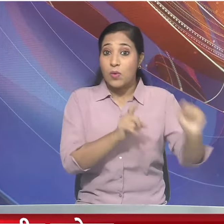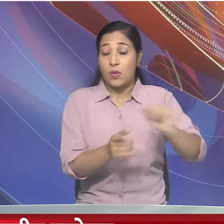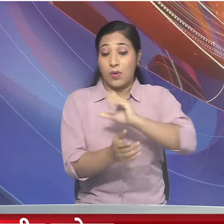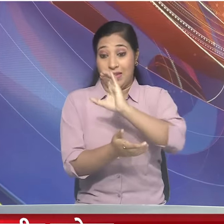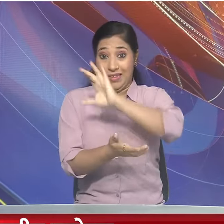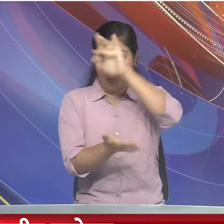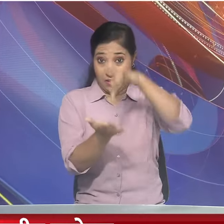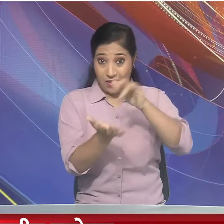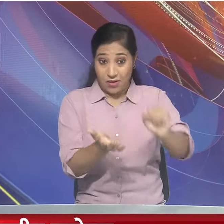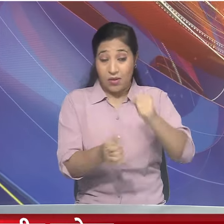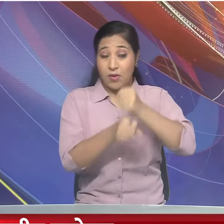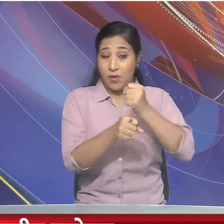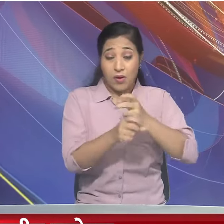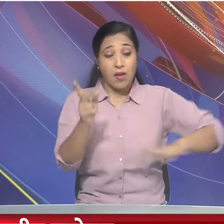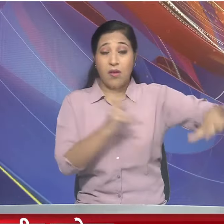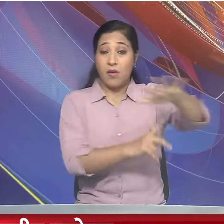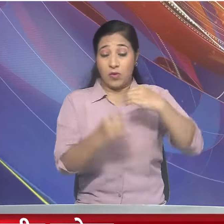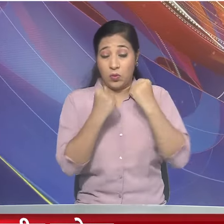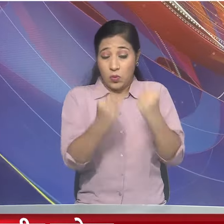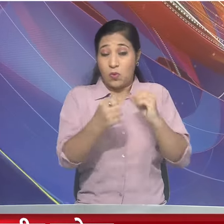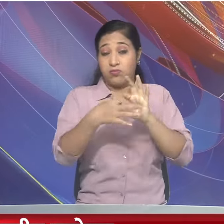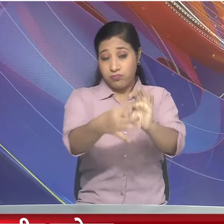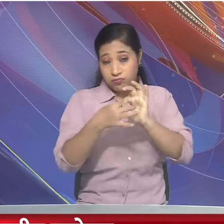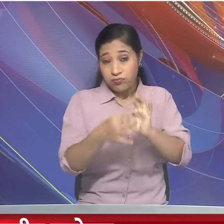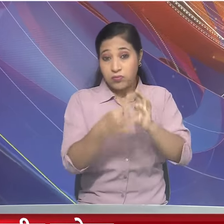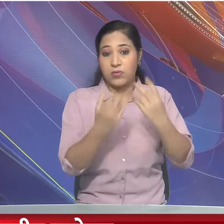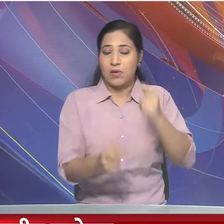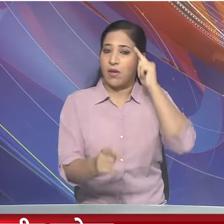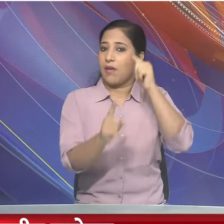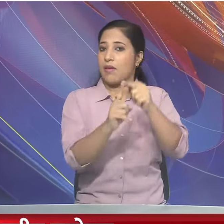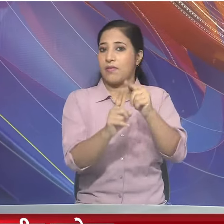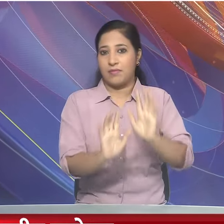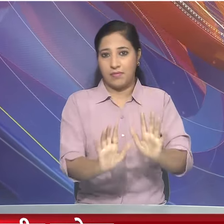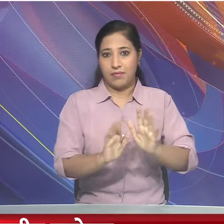एयोम राज्य सरकारों के बीच मजबूत तालमेल है उद्देश